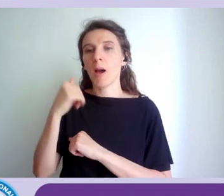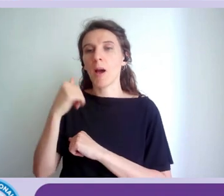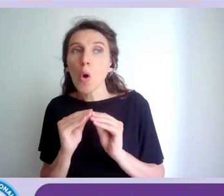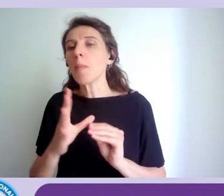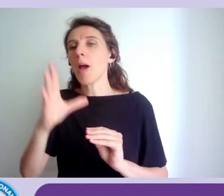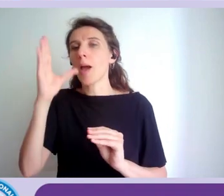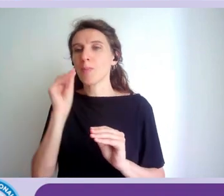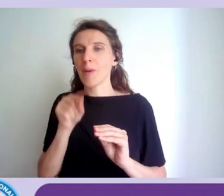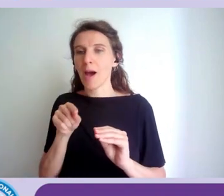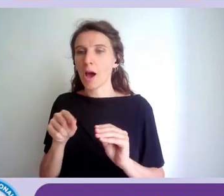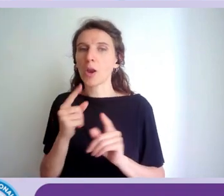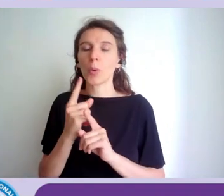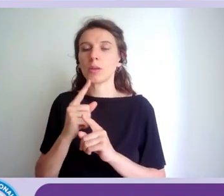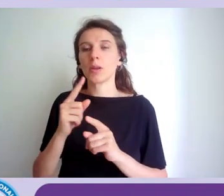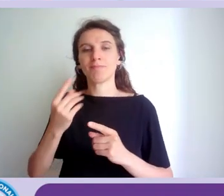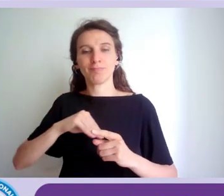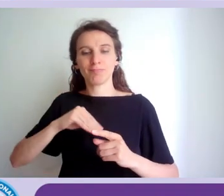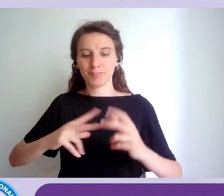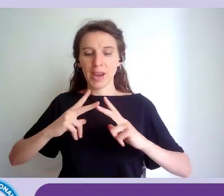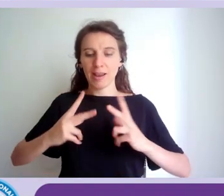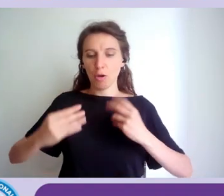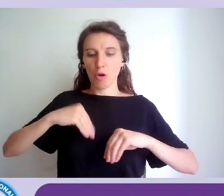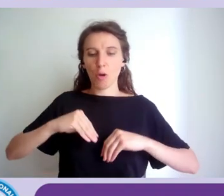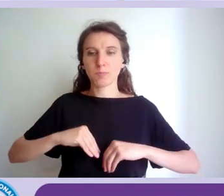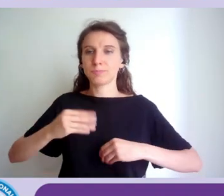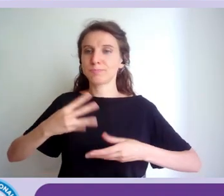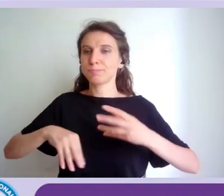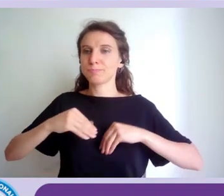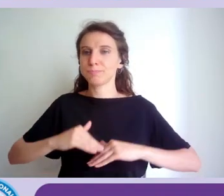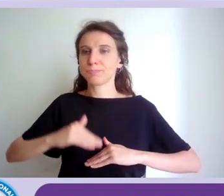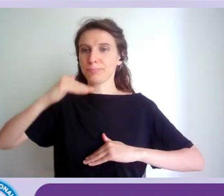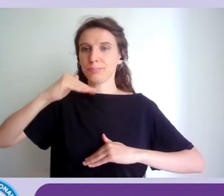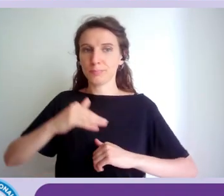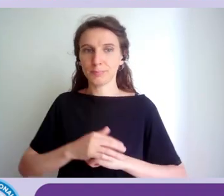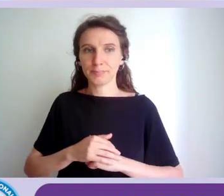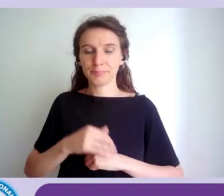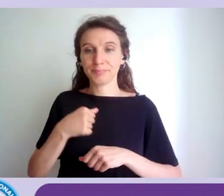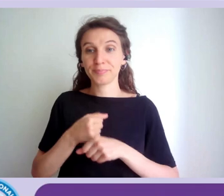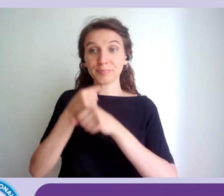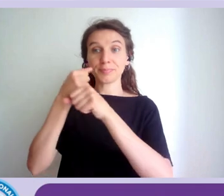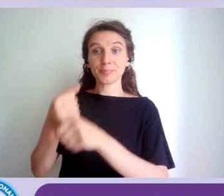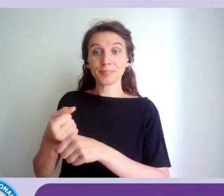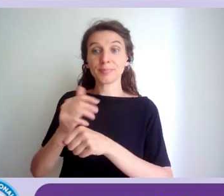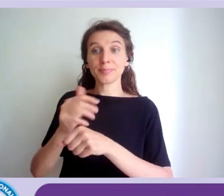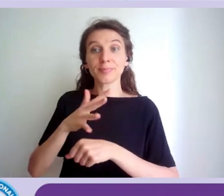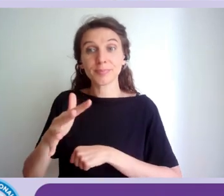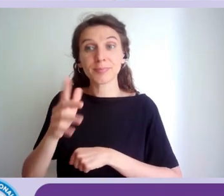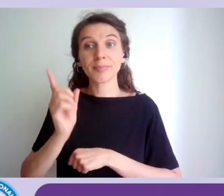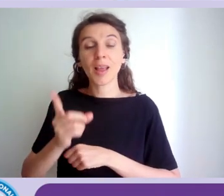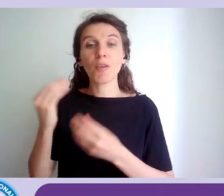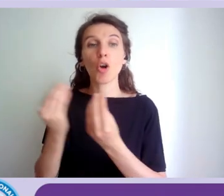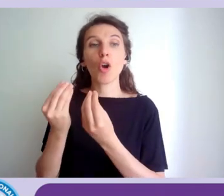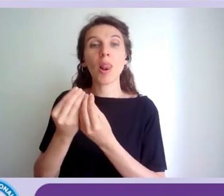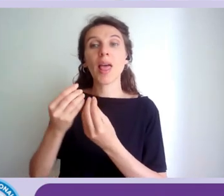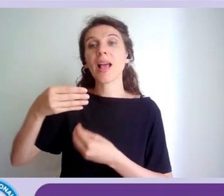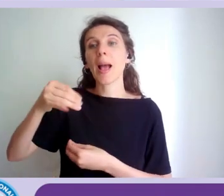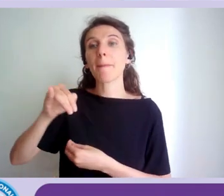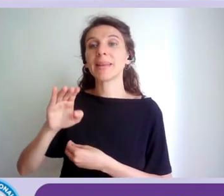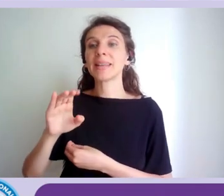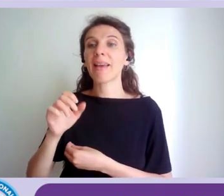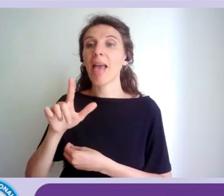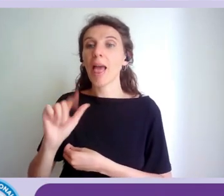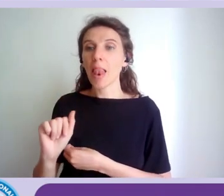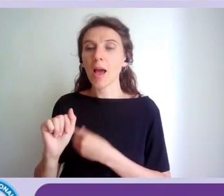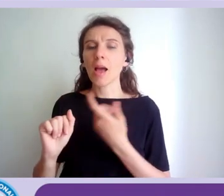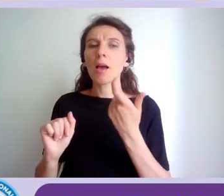conoscenze abilità e competenze io passo la palla tra poco alla collega michela proprio per